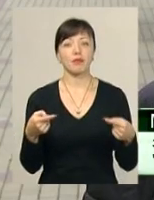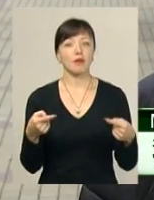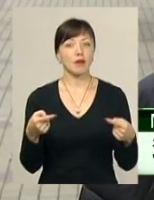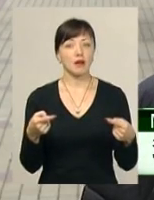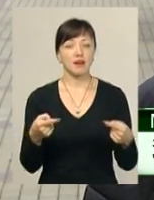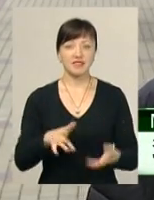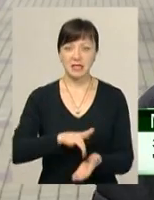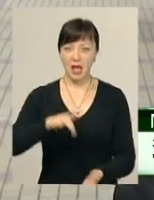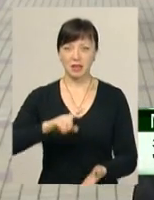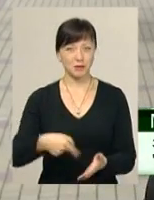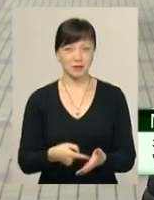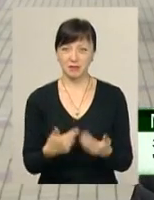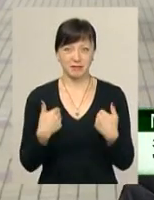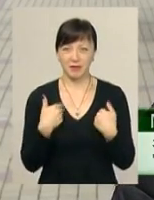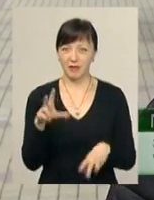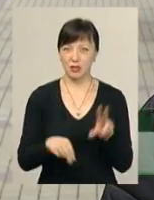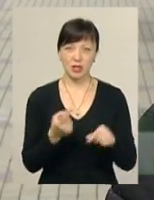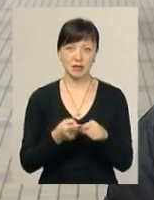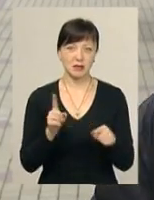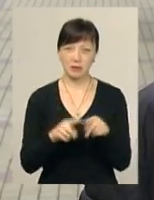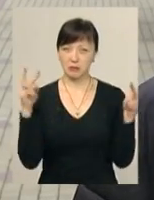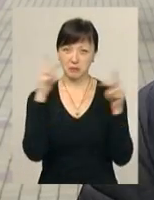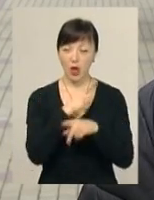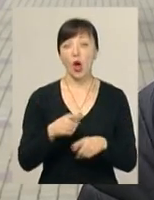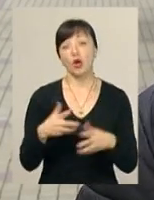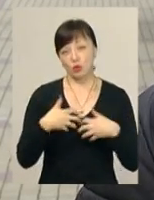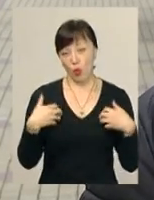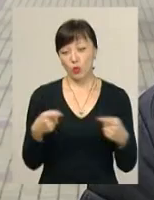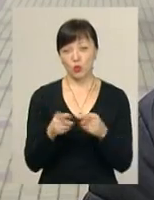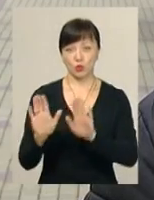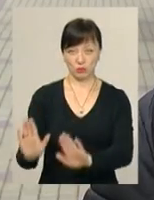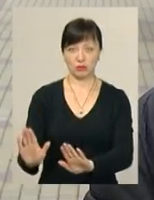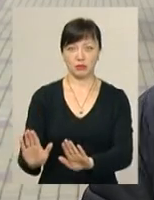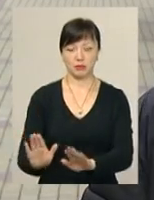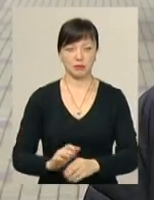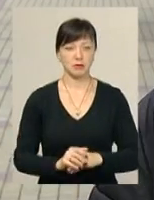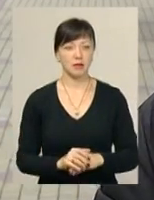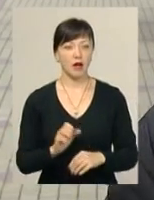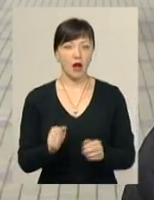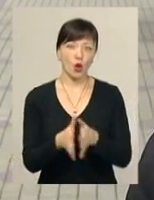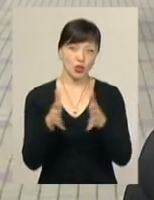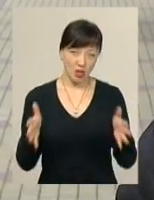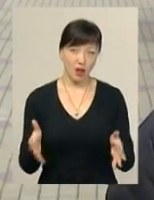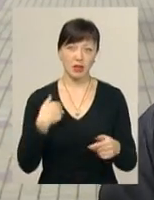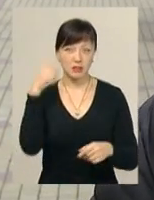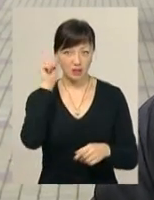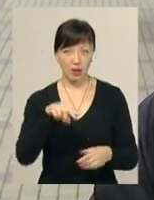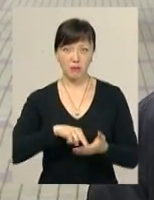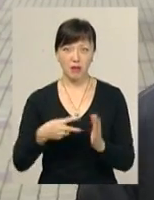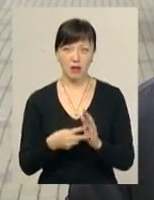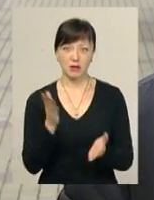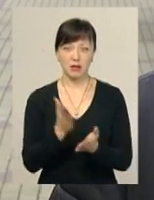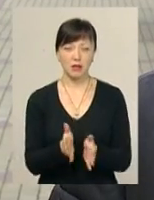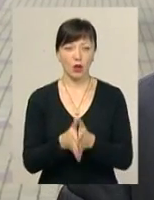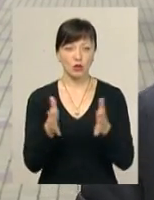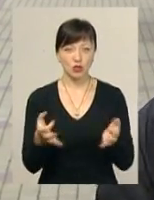В центрі міста я вважаю, що це недоцінно. Зоокуточок – це є зоокуточок. А я собі розшираюся, наскільки я знаю, там є вже дозвіл на